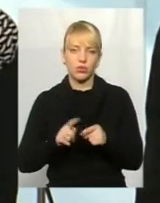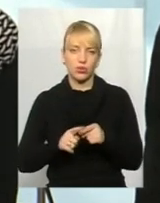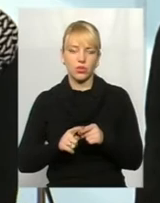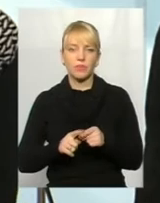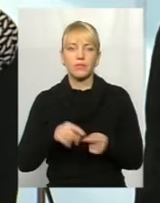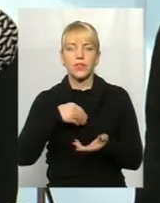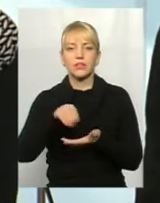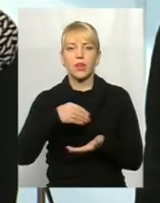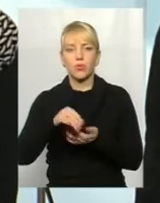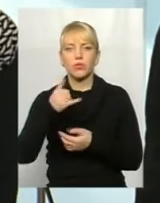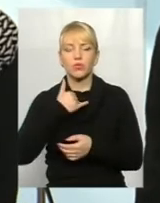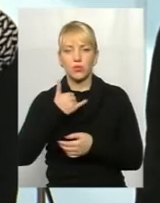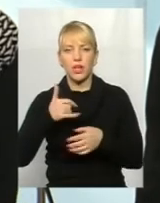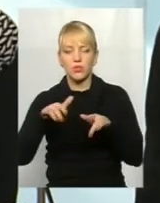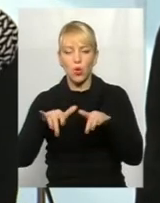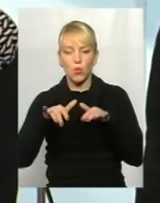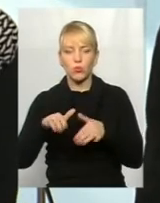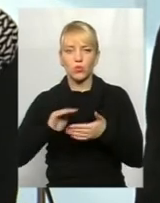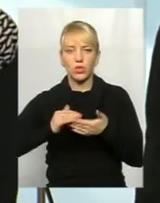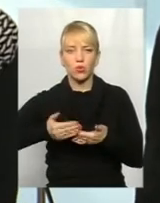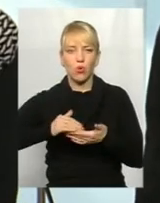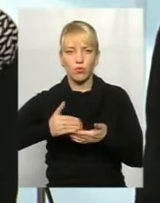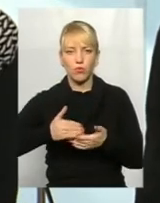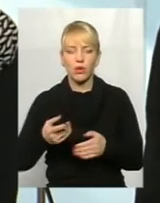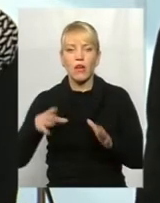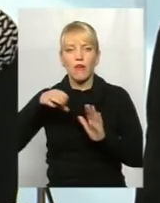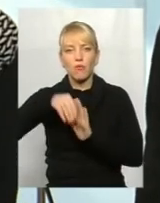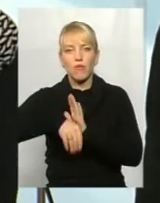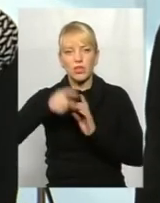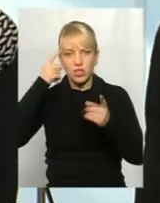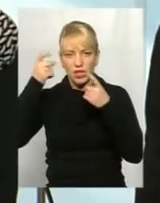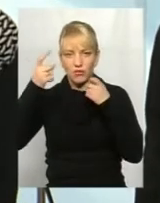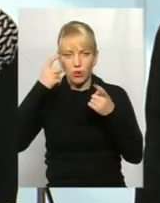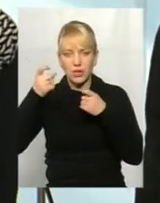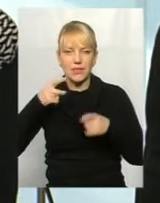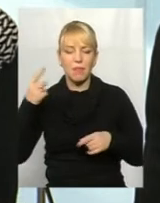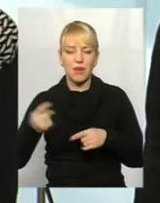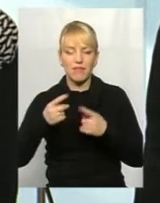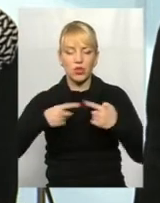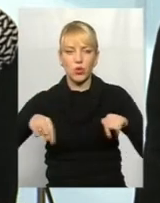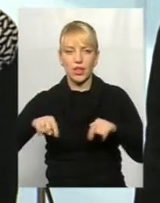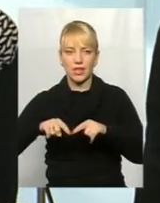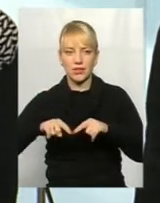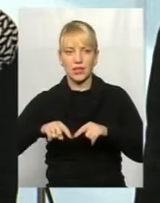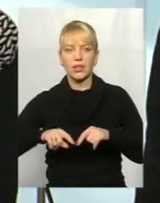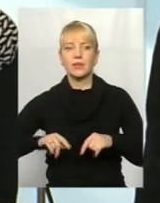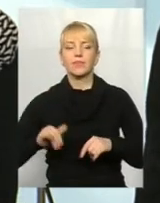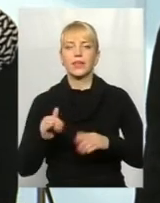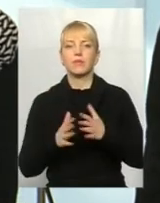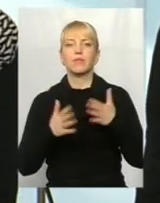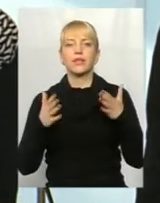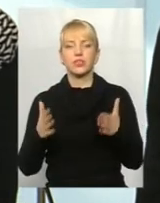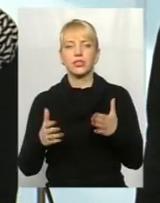закуплені в нас комп'ютери, ноутбуки, впроваджується інформатизація первинної ланки. Більш